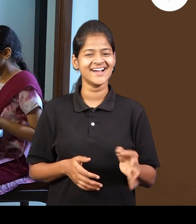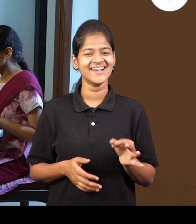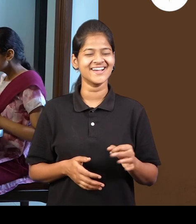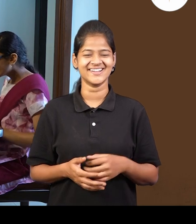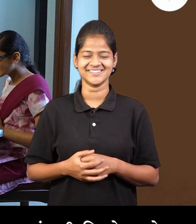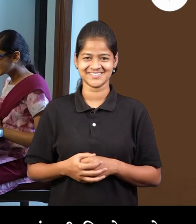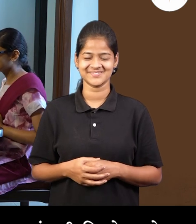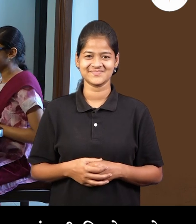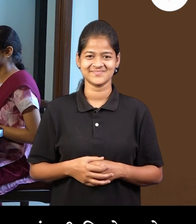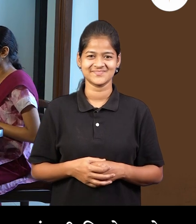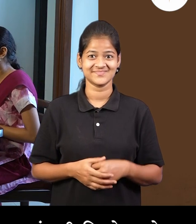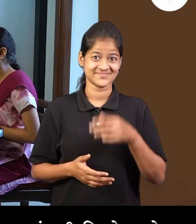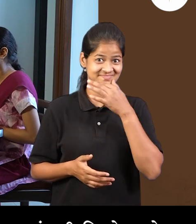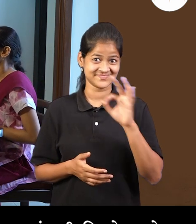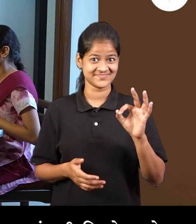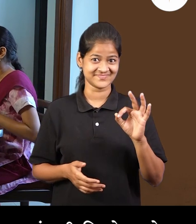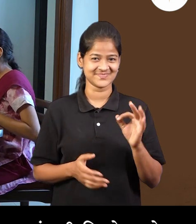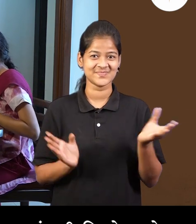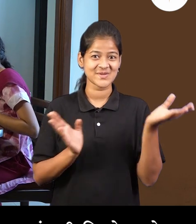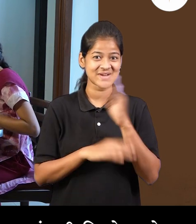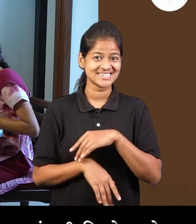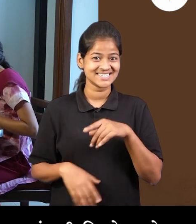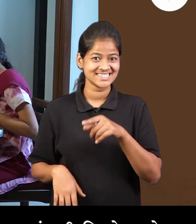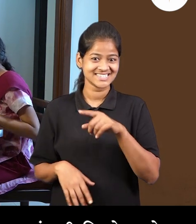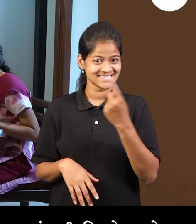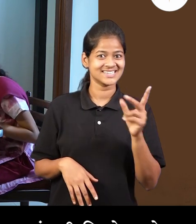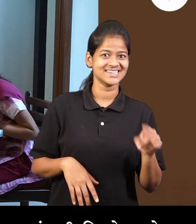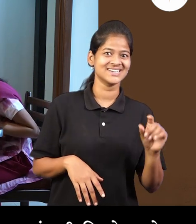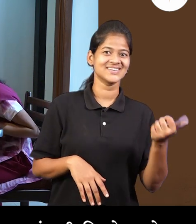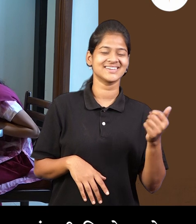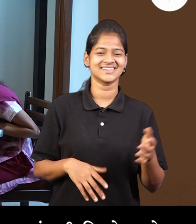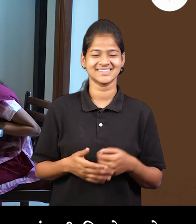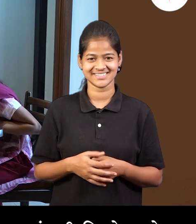वाह अरे किती चान फिरती है यहा बेक्षे बन तांगली फिरती है